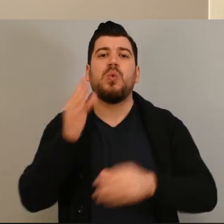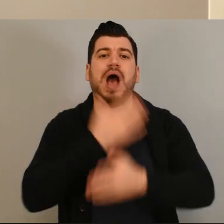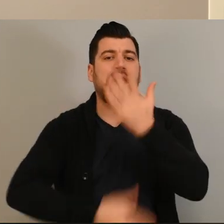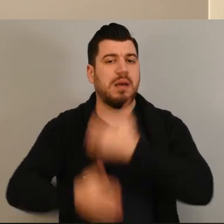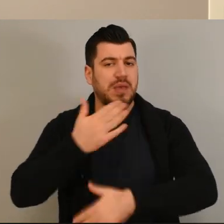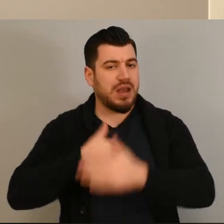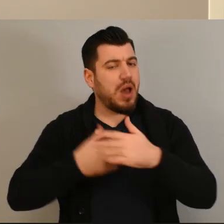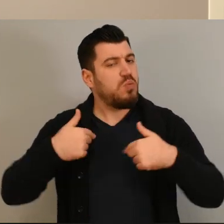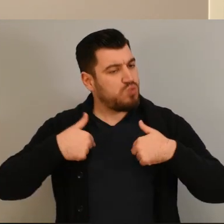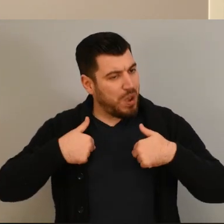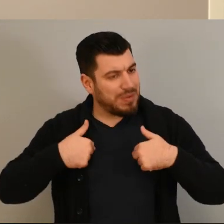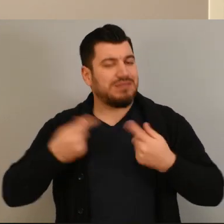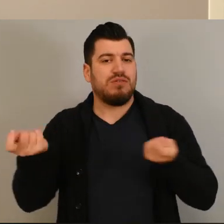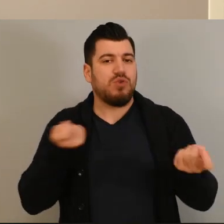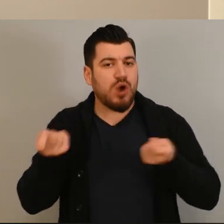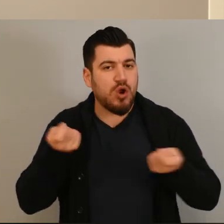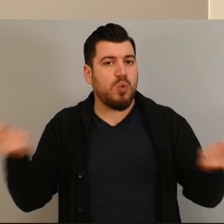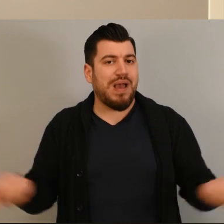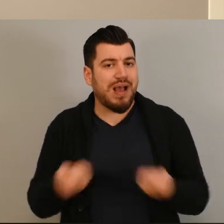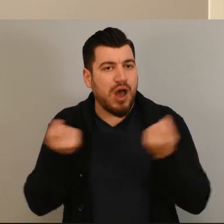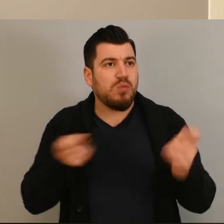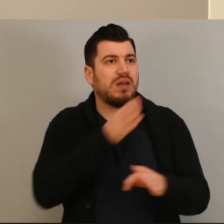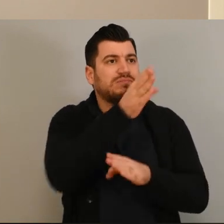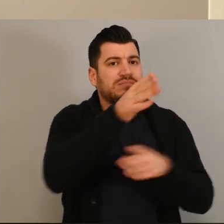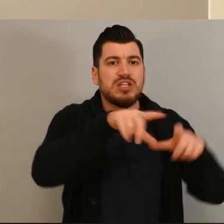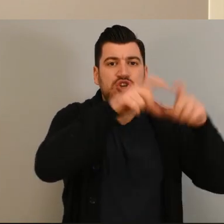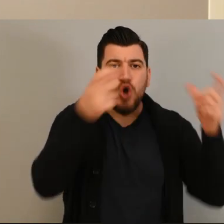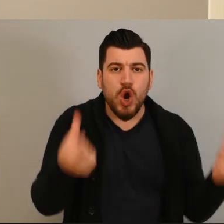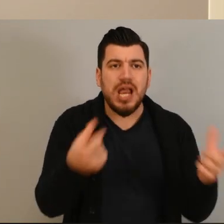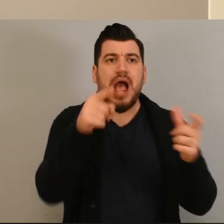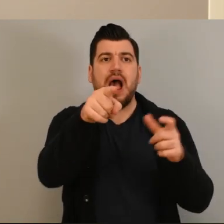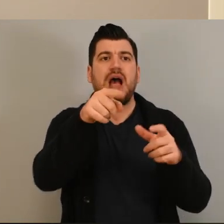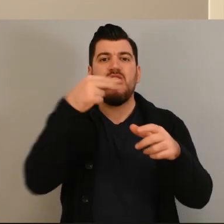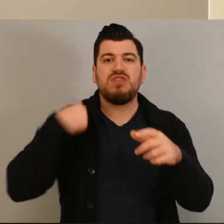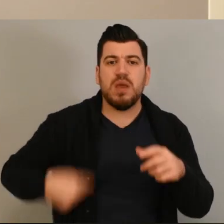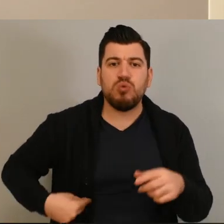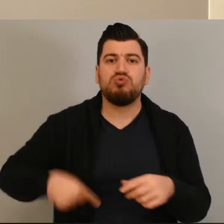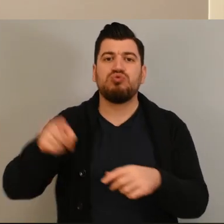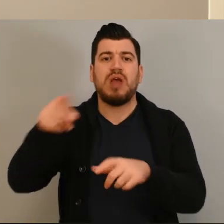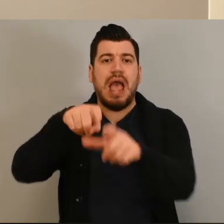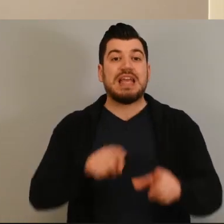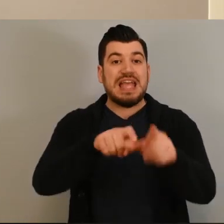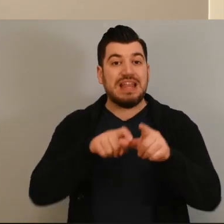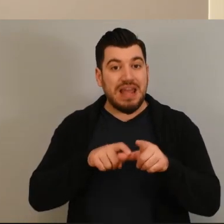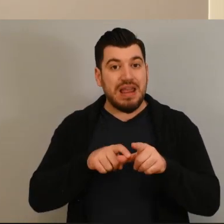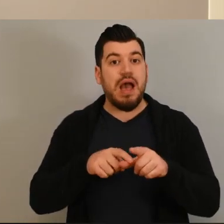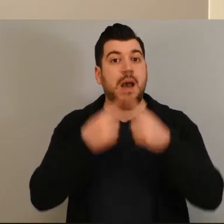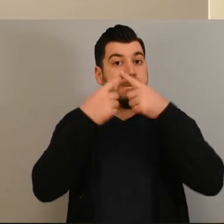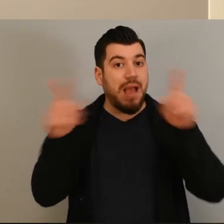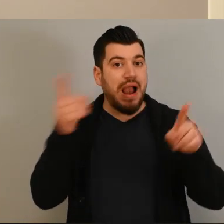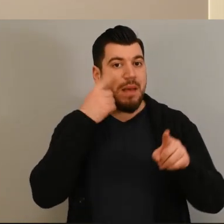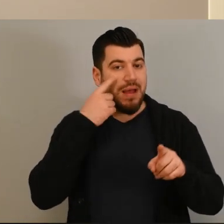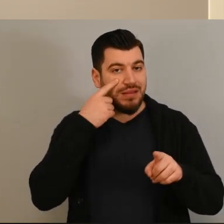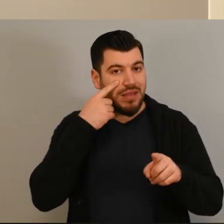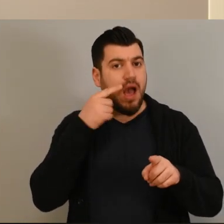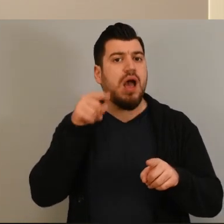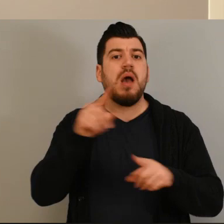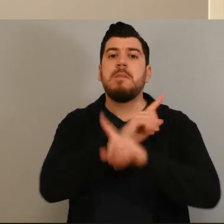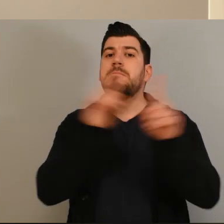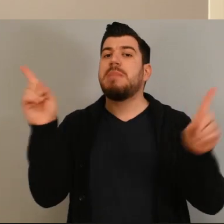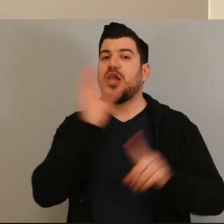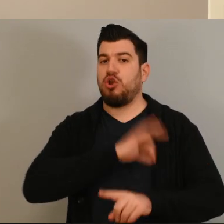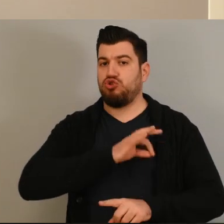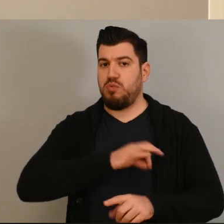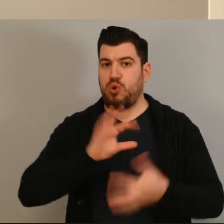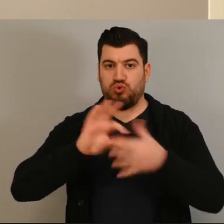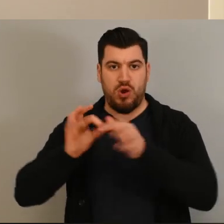σε όλους τους χώρους, σε σχολεία, δήμους, εταιρείες, με το Μεάλα Μάτια. Το Μεάλα Μάτια, ο